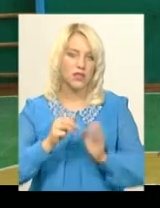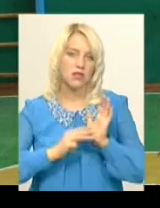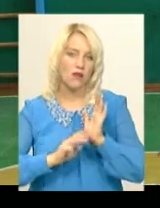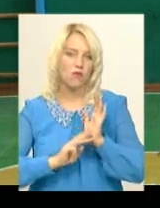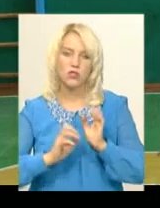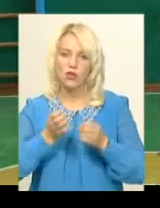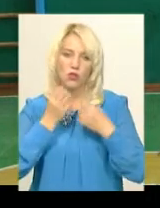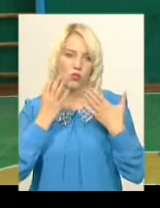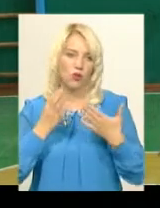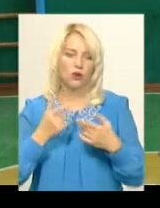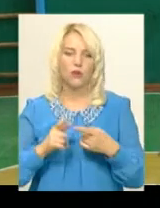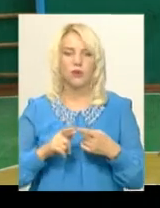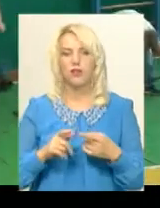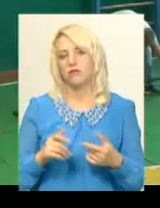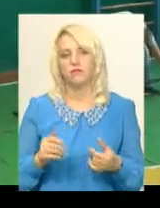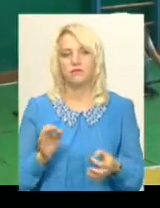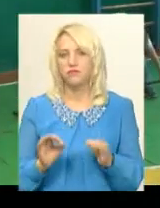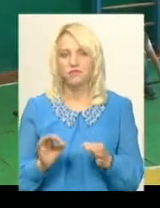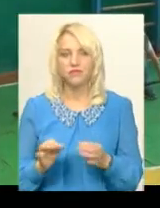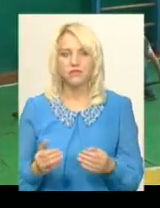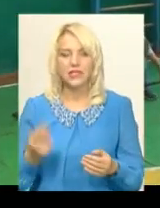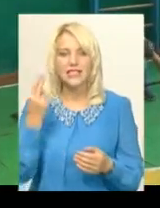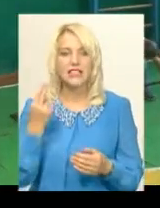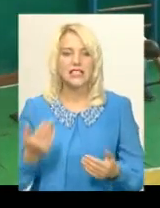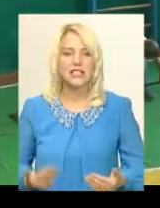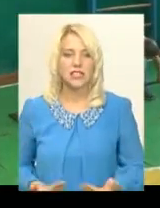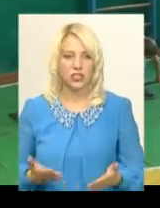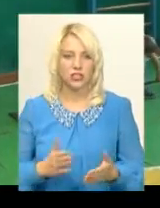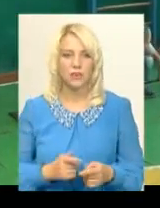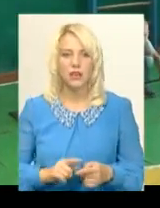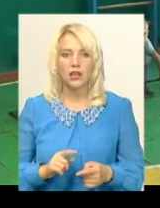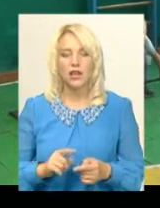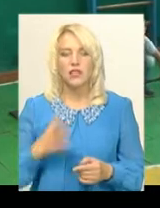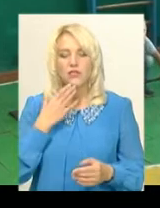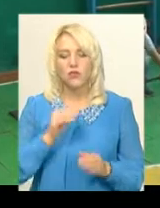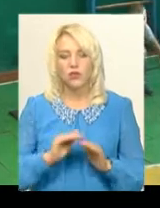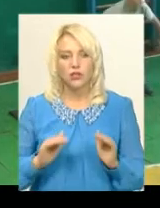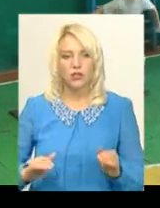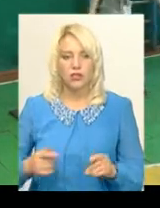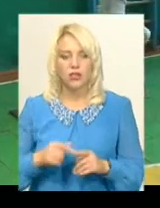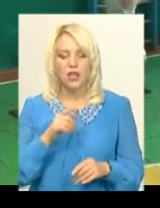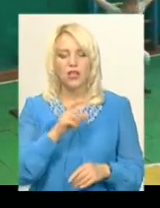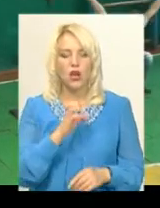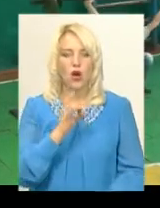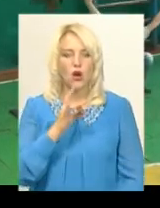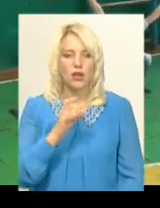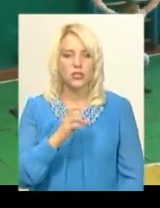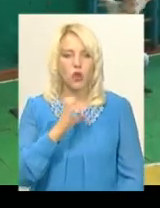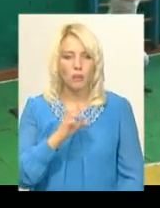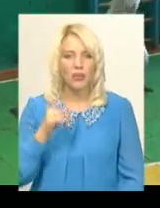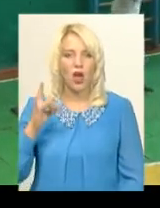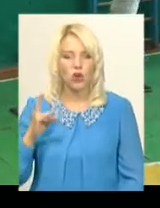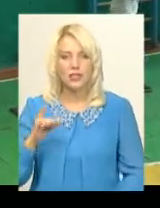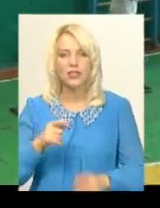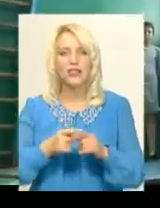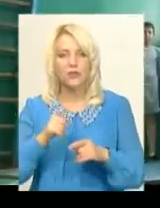дуже добре, трезий спосіб життя. Своїх вихованців, школярів секції важкої атлетики в Слубіці Рахнівській, тренер навчає бути сильними. Бо,